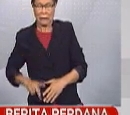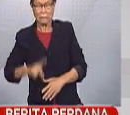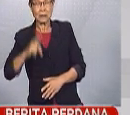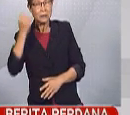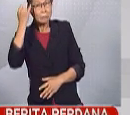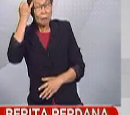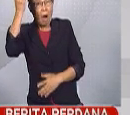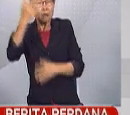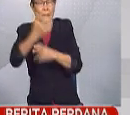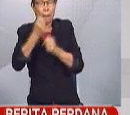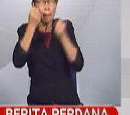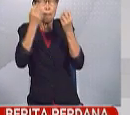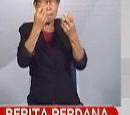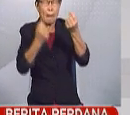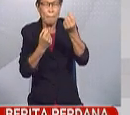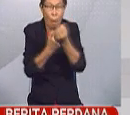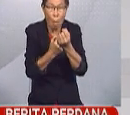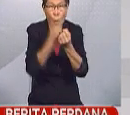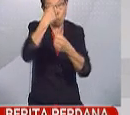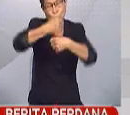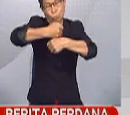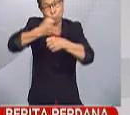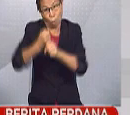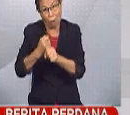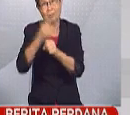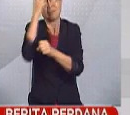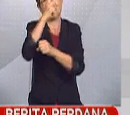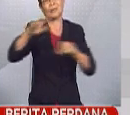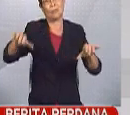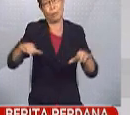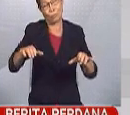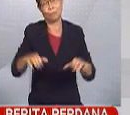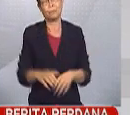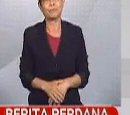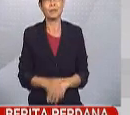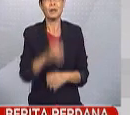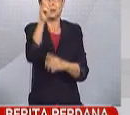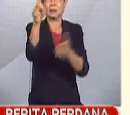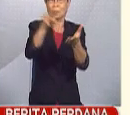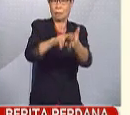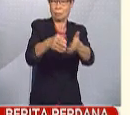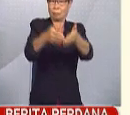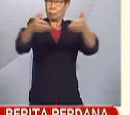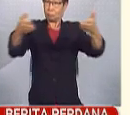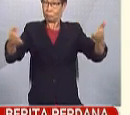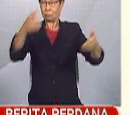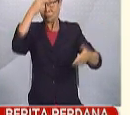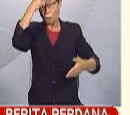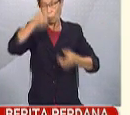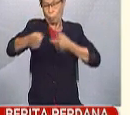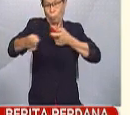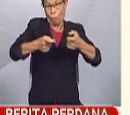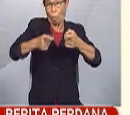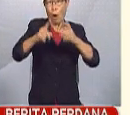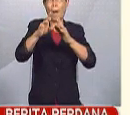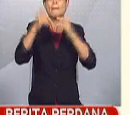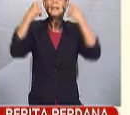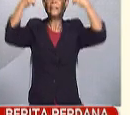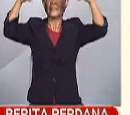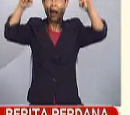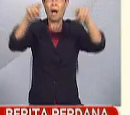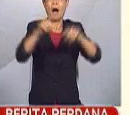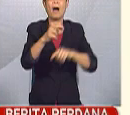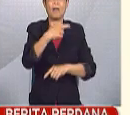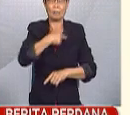kepercayaan majoriti bagi membentuk Kerajaan Baharu. Menerusi satu kenyataan media, Datuk Pengelola Bijaya Diraja